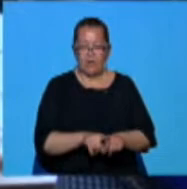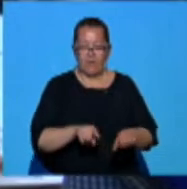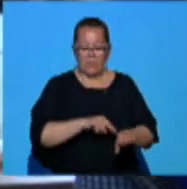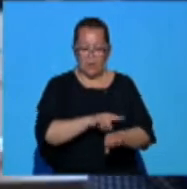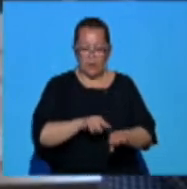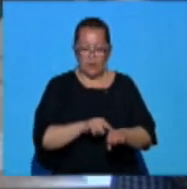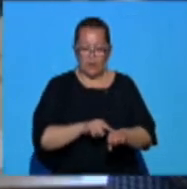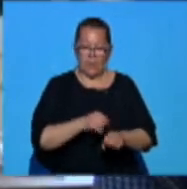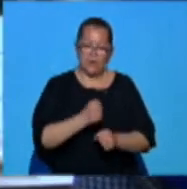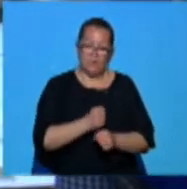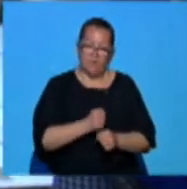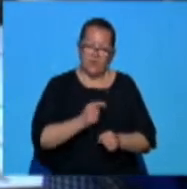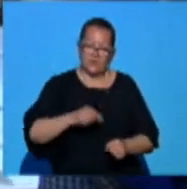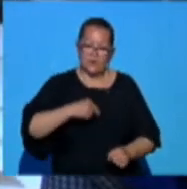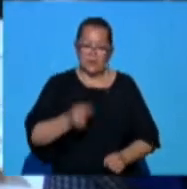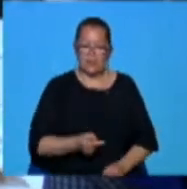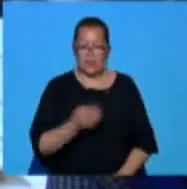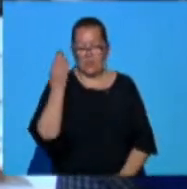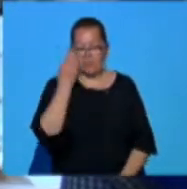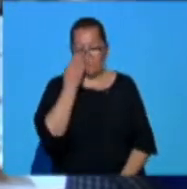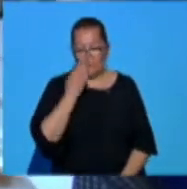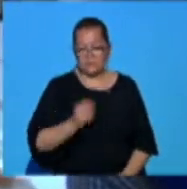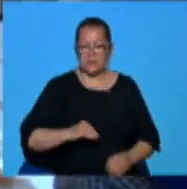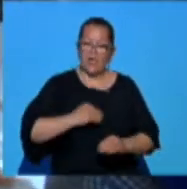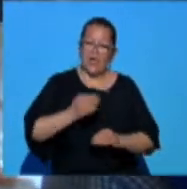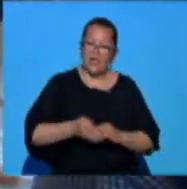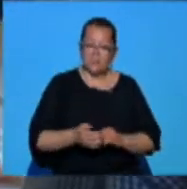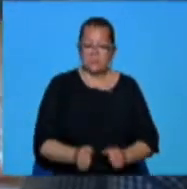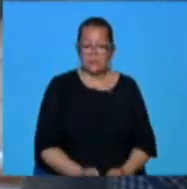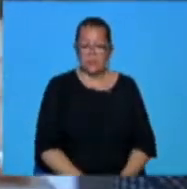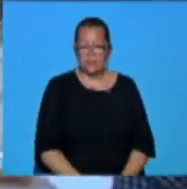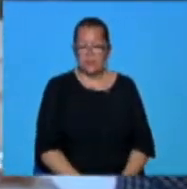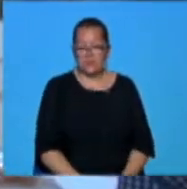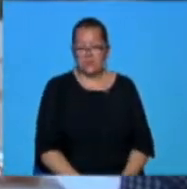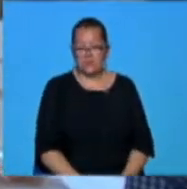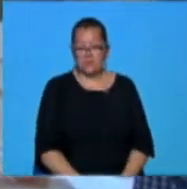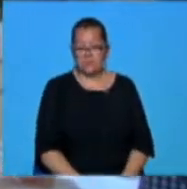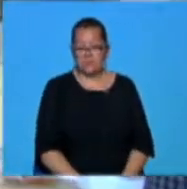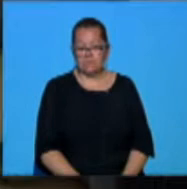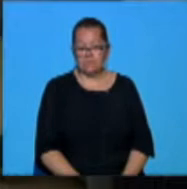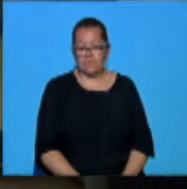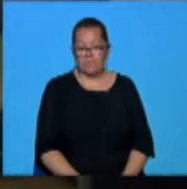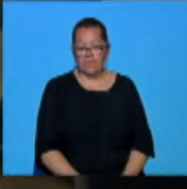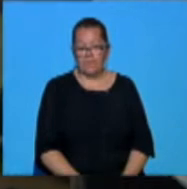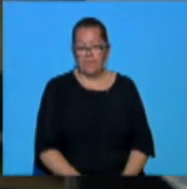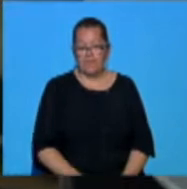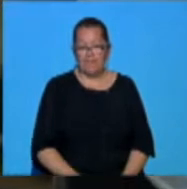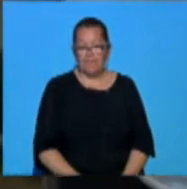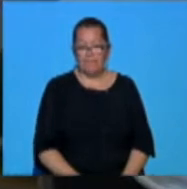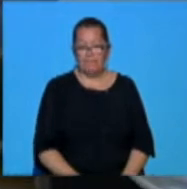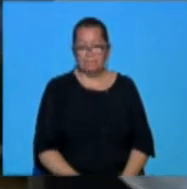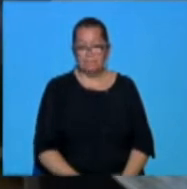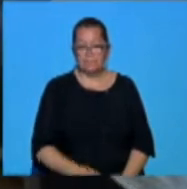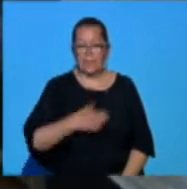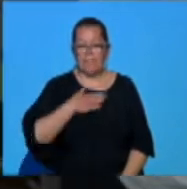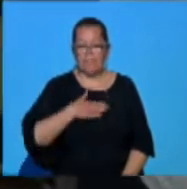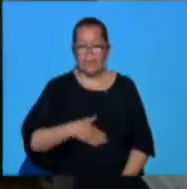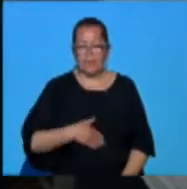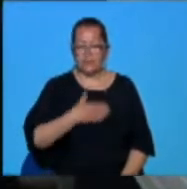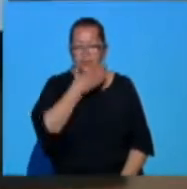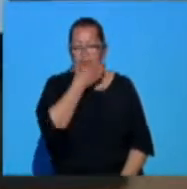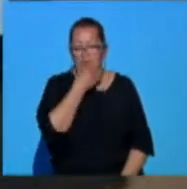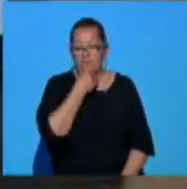facem altceva și învățăm lucruri care unii elevi le învață prin clasa a cincea. Mi se pare foarte frumos,